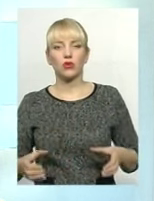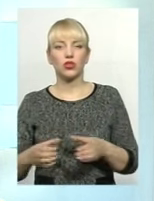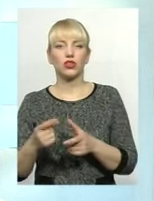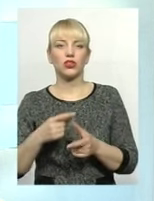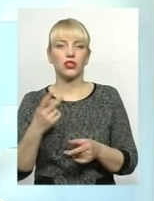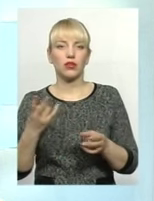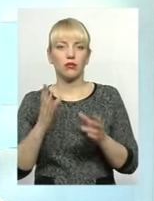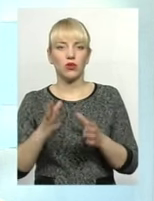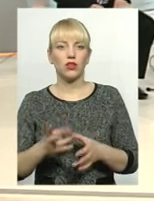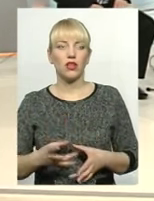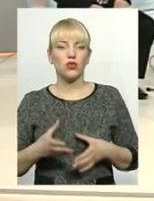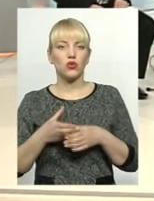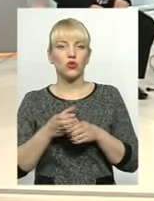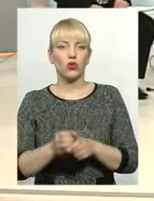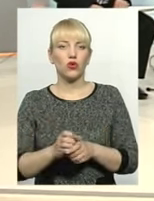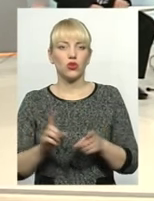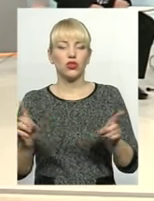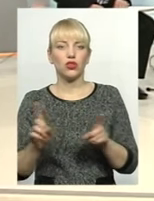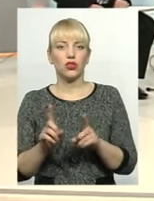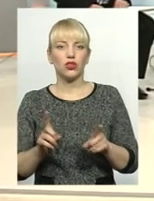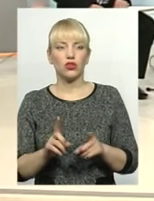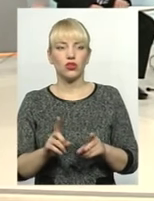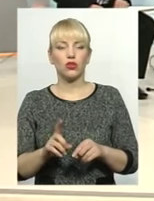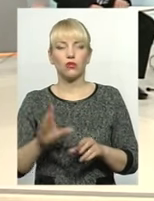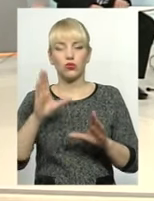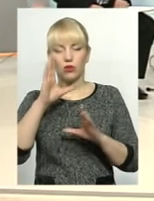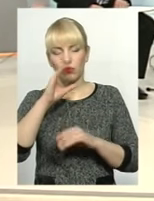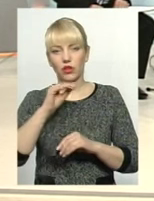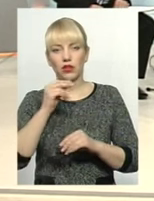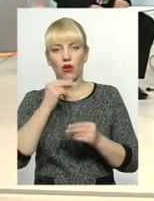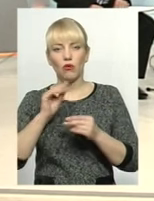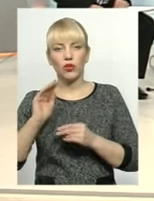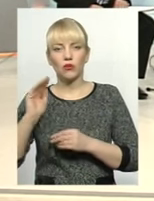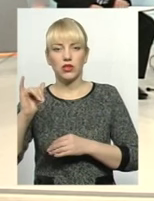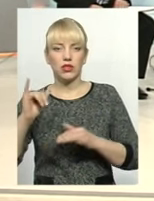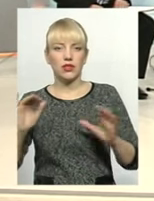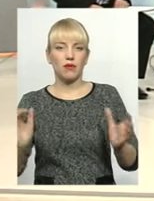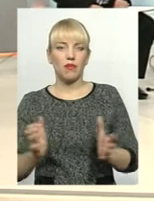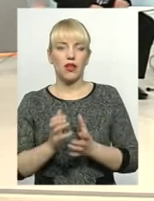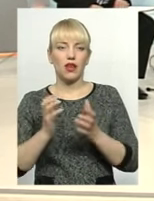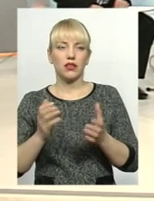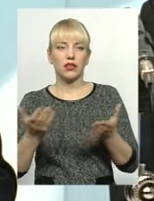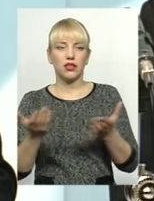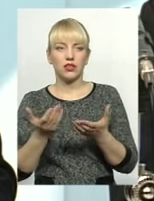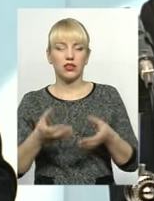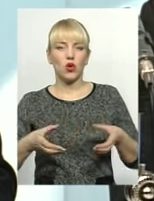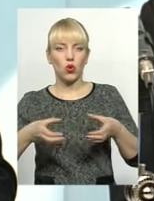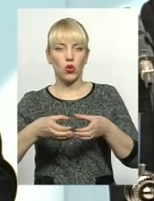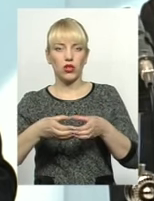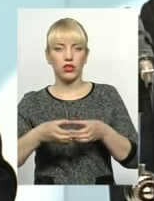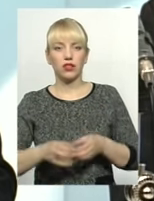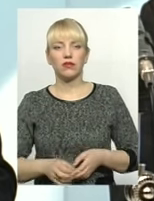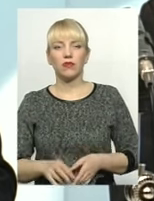скорочення, аби зуміти оптимізувати і зберегти хоча б кістяк колективу? На